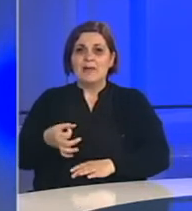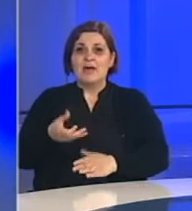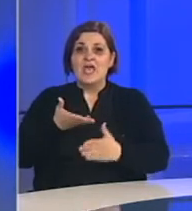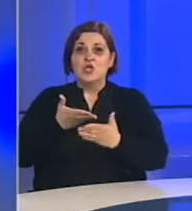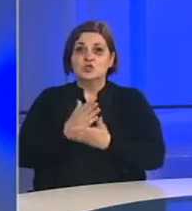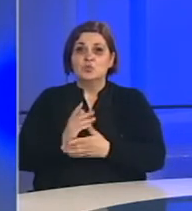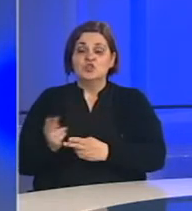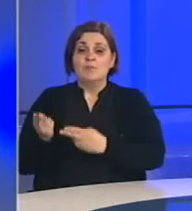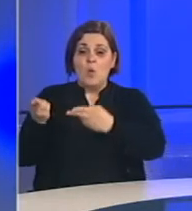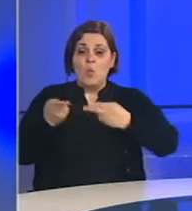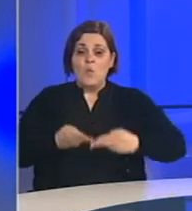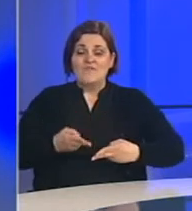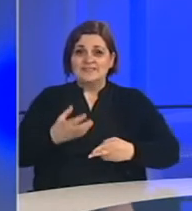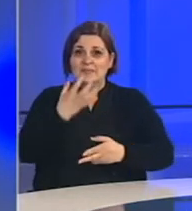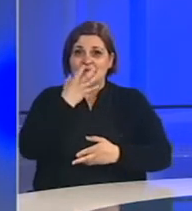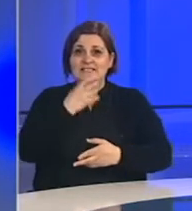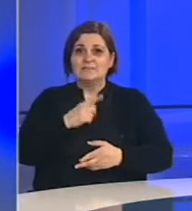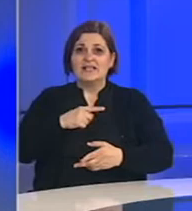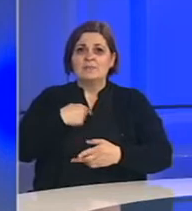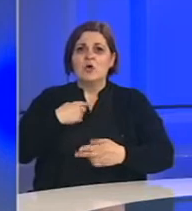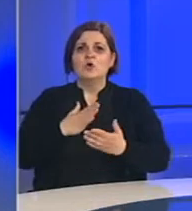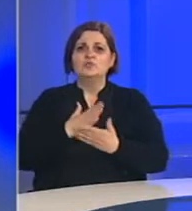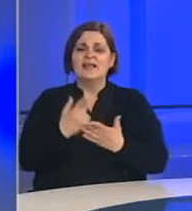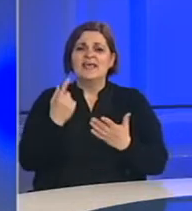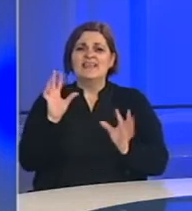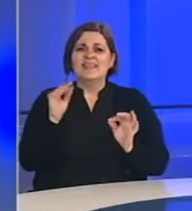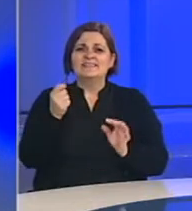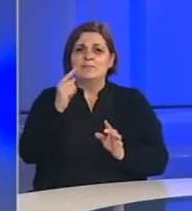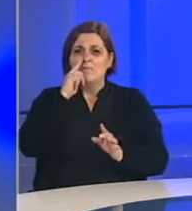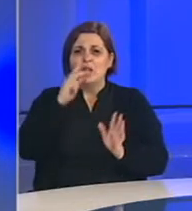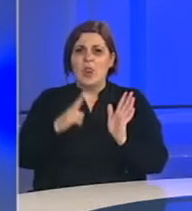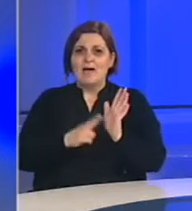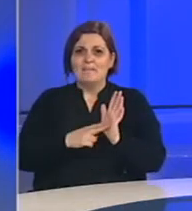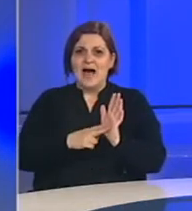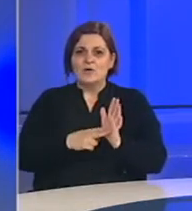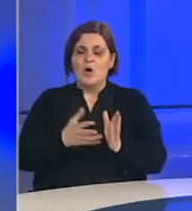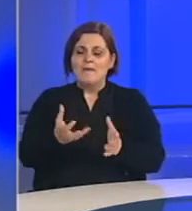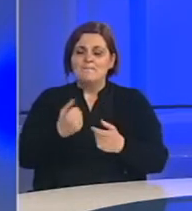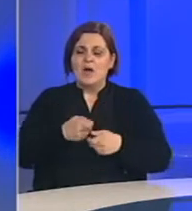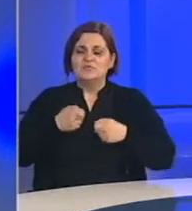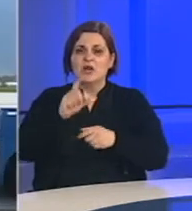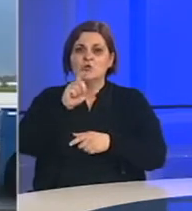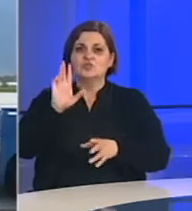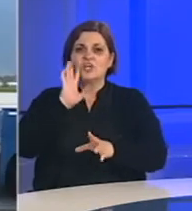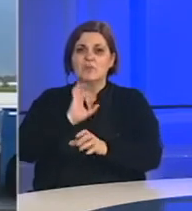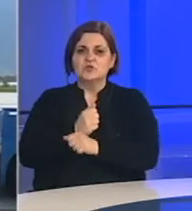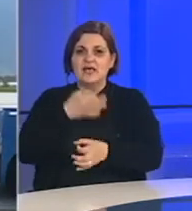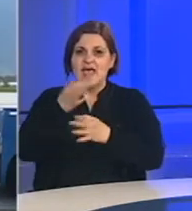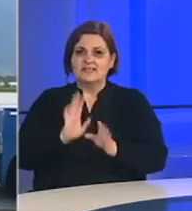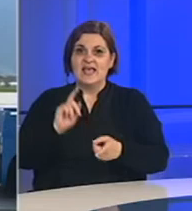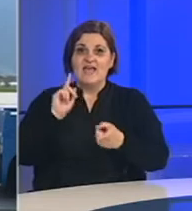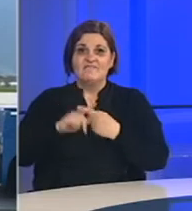Slučaj o uvezenim respiratorima iz Kine, koji su koštili 10,5 miliona maraka, preuzelo je tužilaštvo Bosne i Hercegovine.